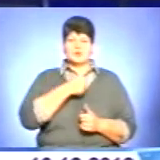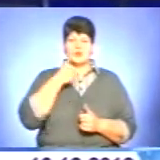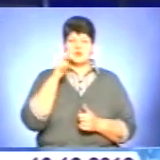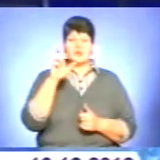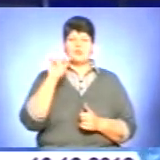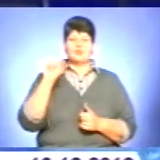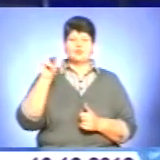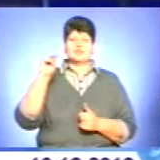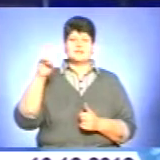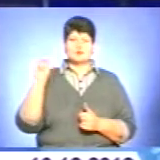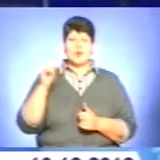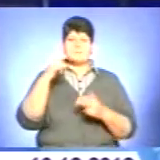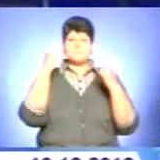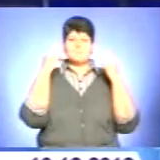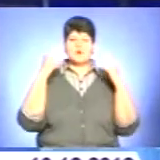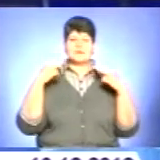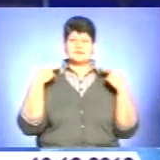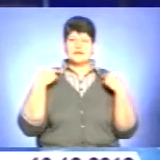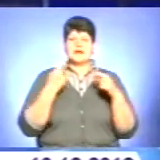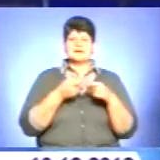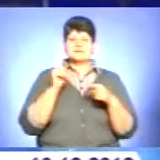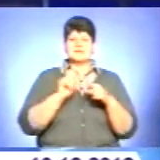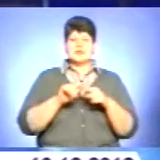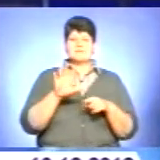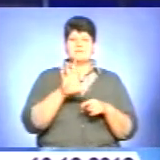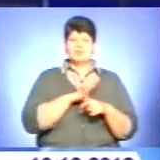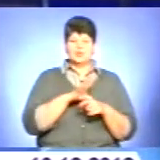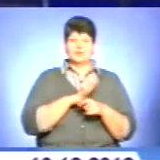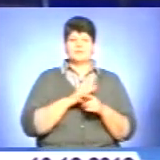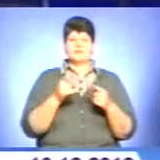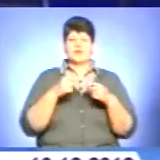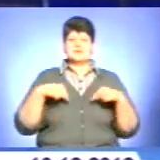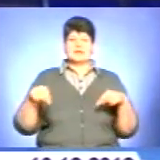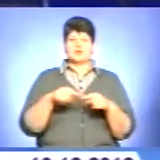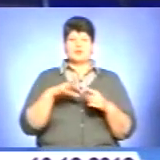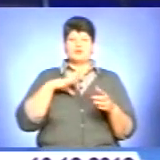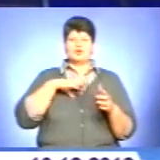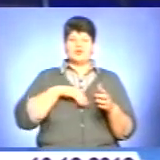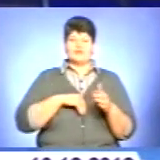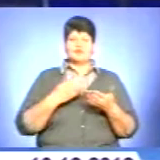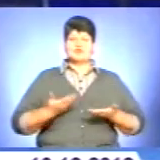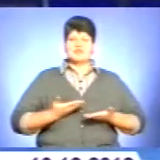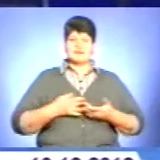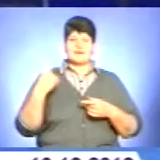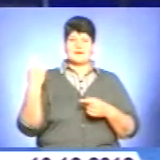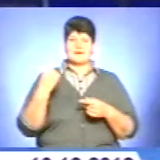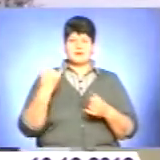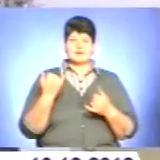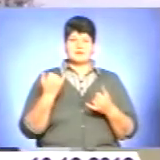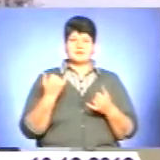Ця святиня протягом віків була осередком духовно-освітнього життя краю і не втратила цього значення і до сьогодні.